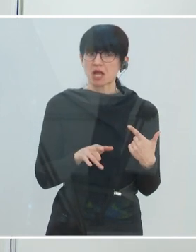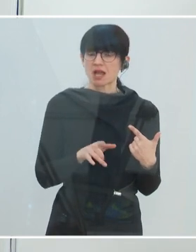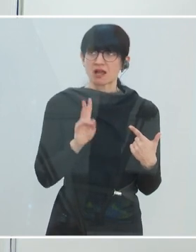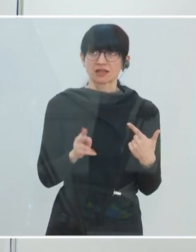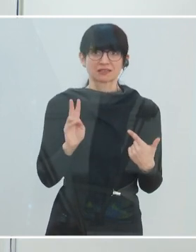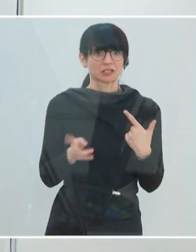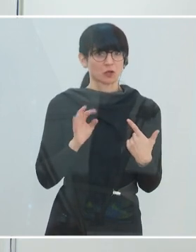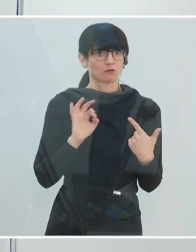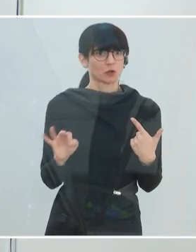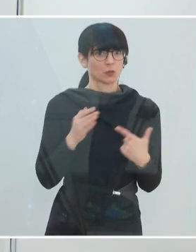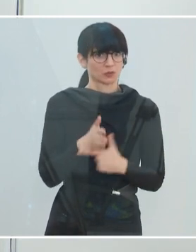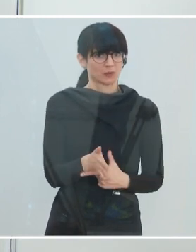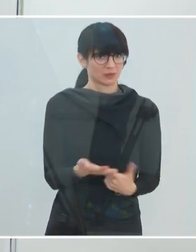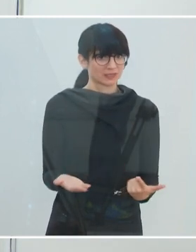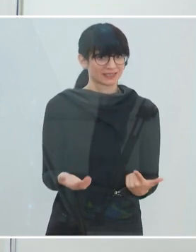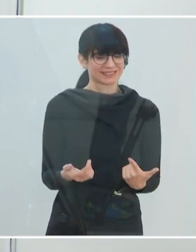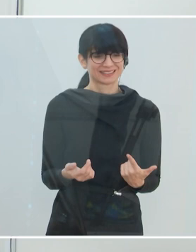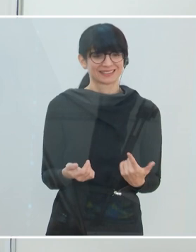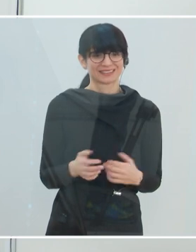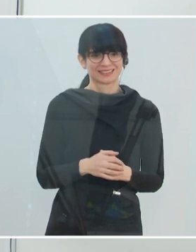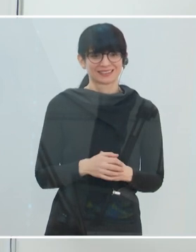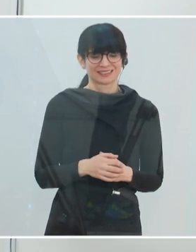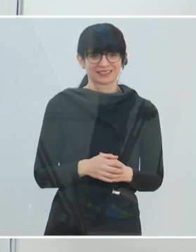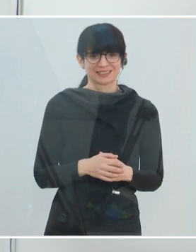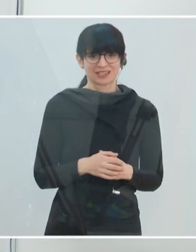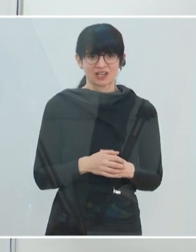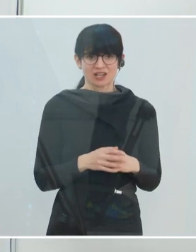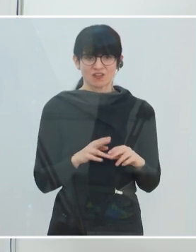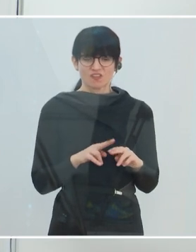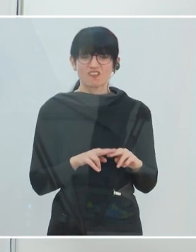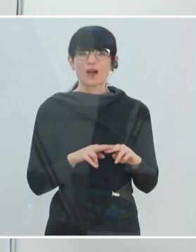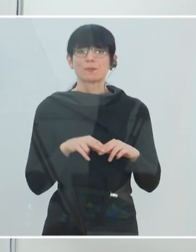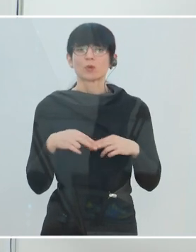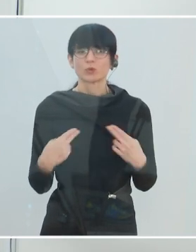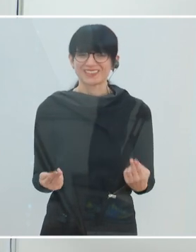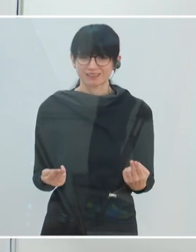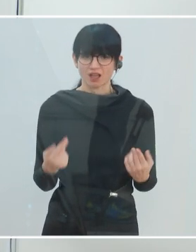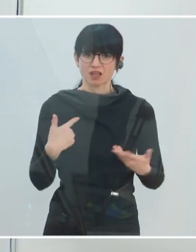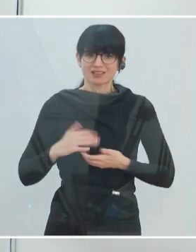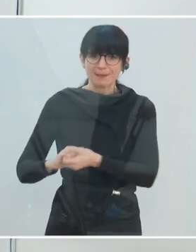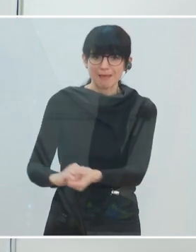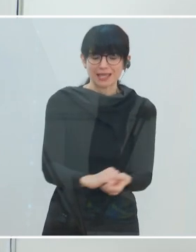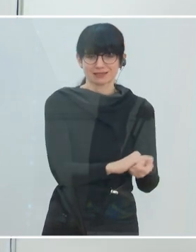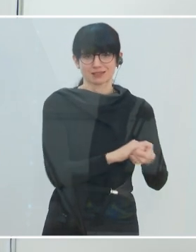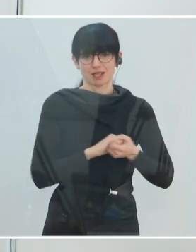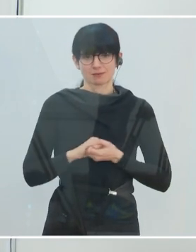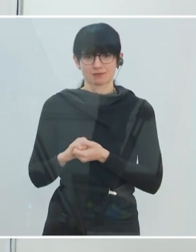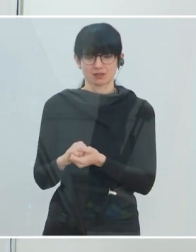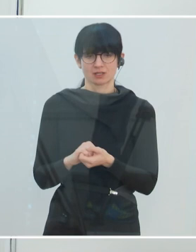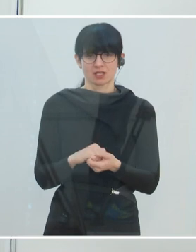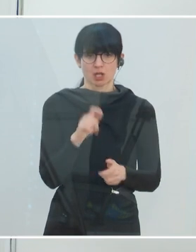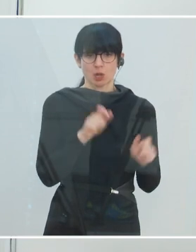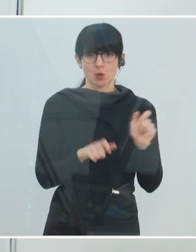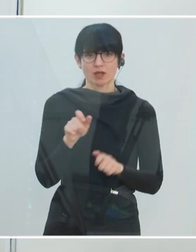durch eine Katastrophe durch, als wenn sie das nicht haben. Der zweite Bereich heißt Verbundenheit. Da geht es darum, dass die Leute Kontakt